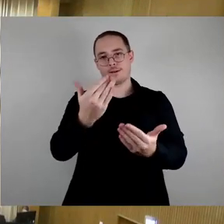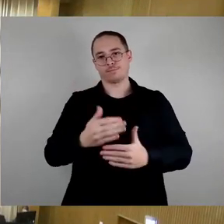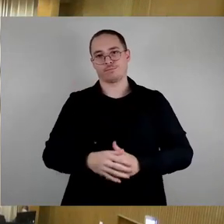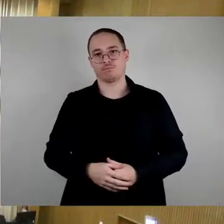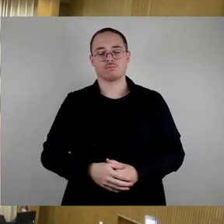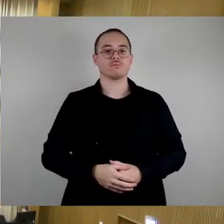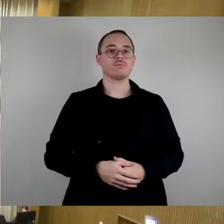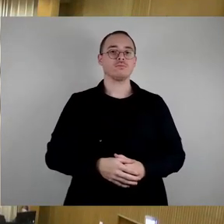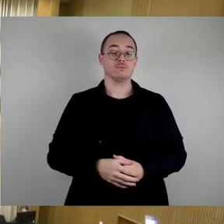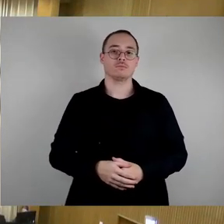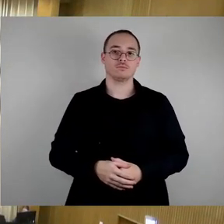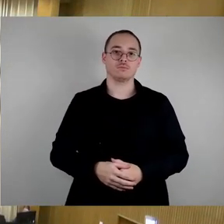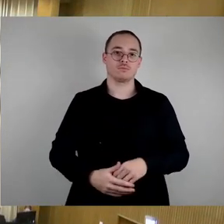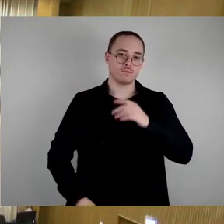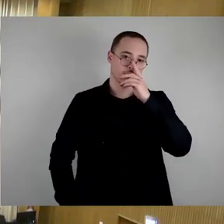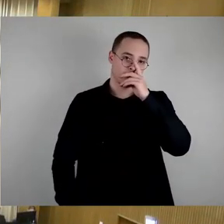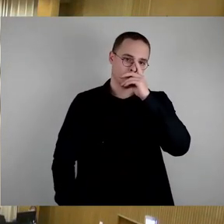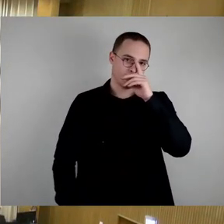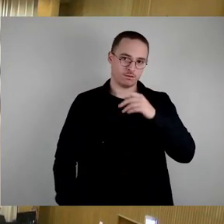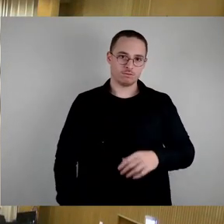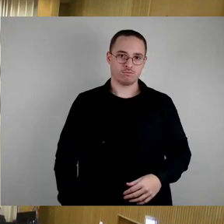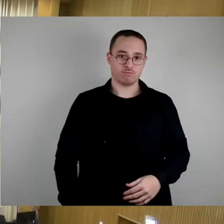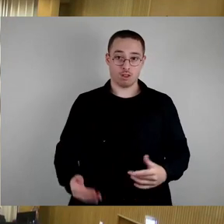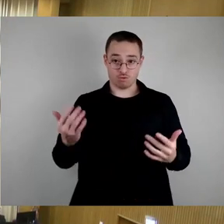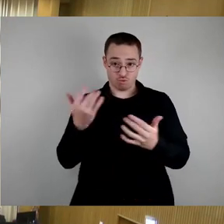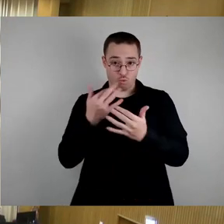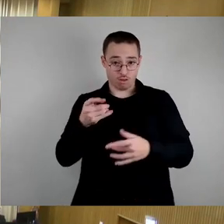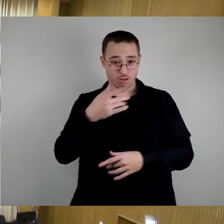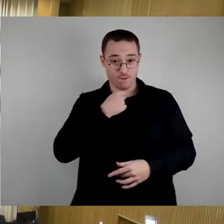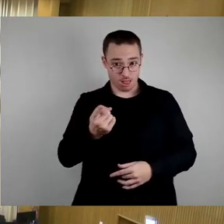Wird Bündnis 90, die Grünen, Wort gewünscht, Herr Hans, bitteschön.